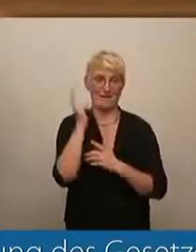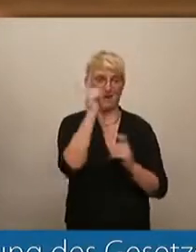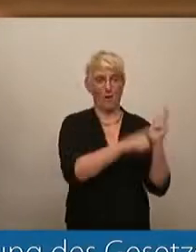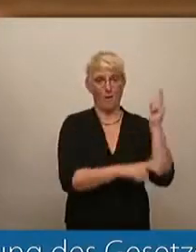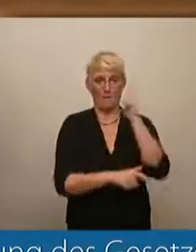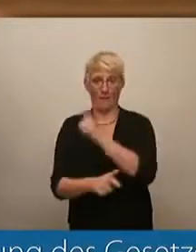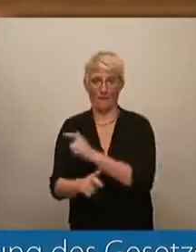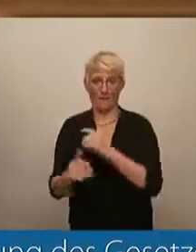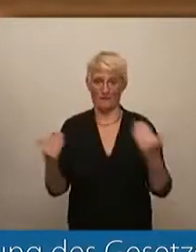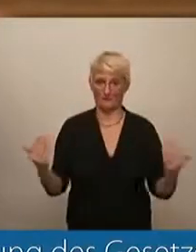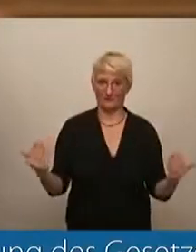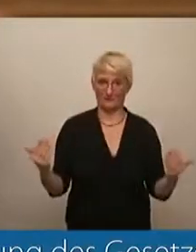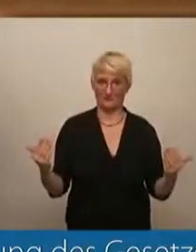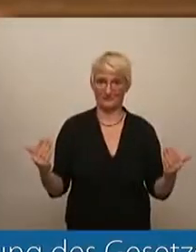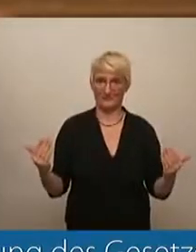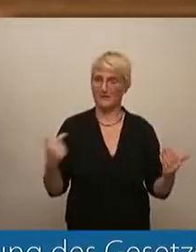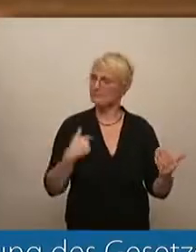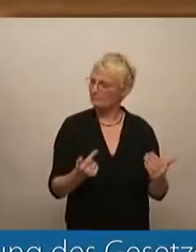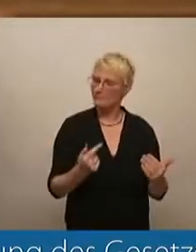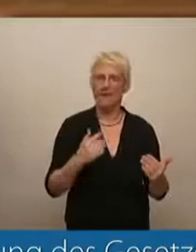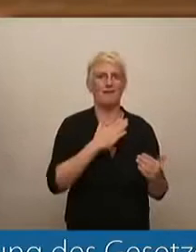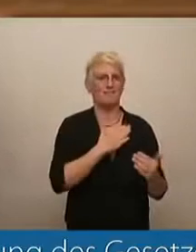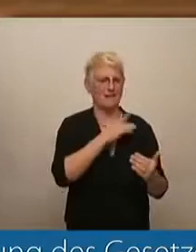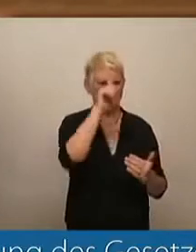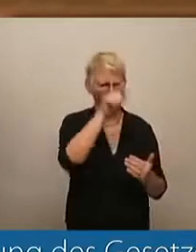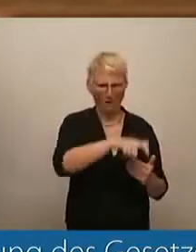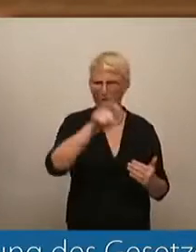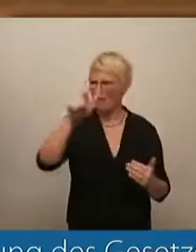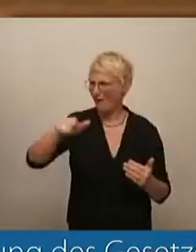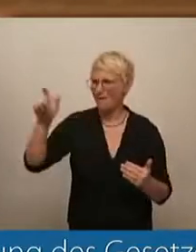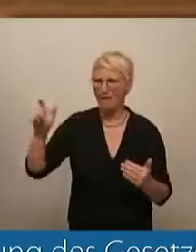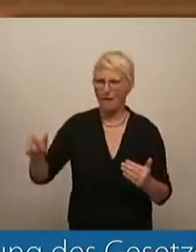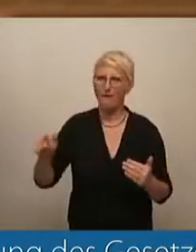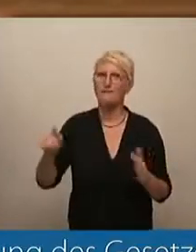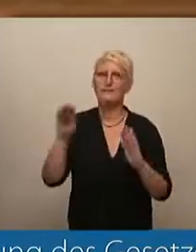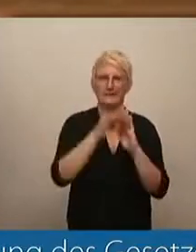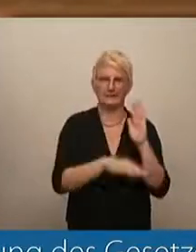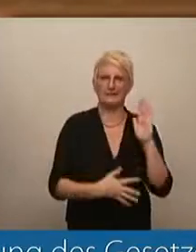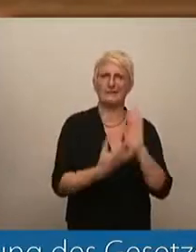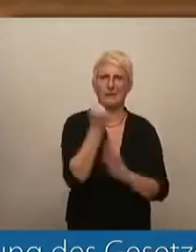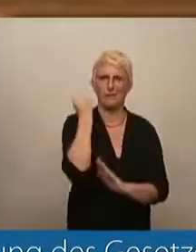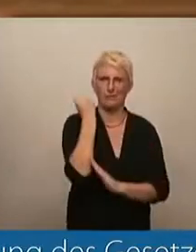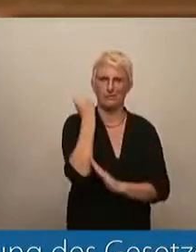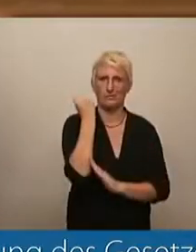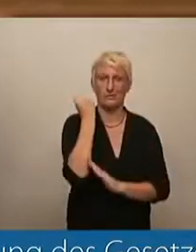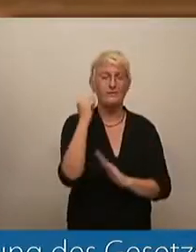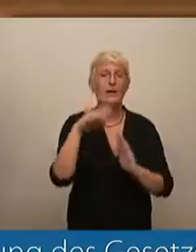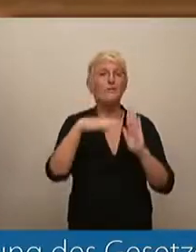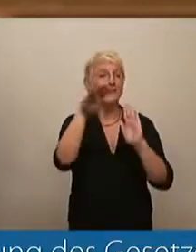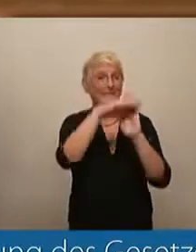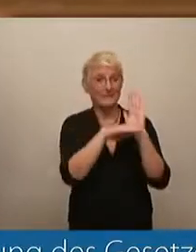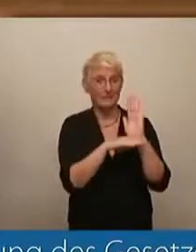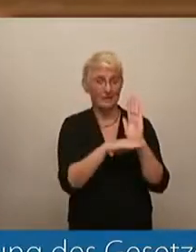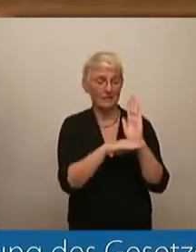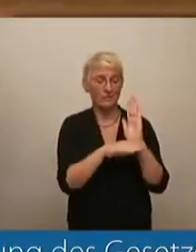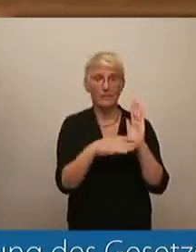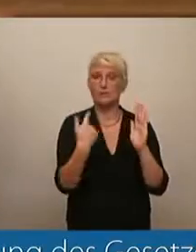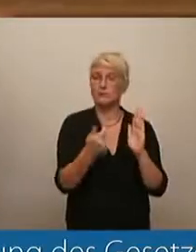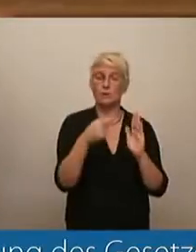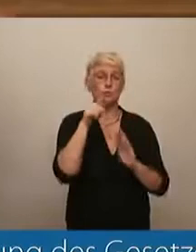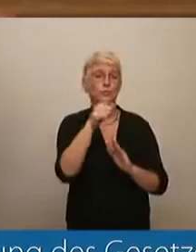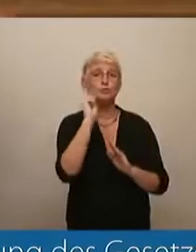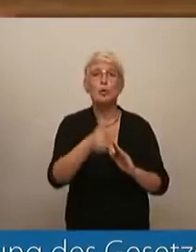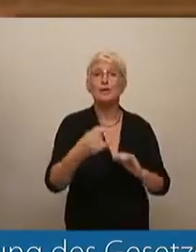Wer den anderen liebt, hat das Gesetz erfüllt. Denn die Gebote, du sollst nicht die Ehe brechen, du